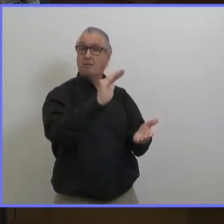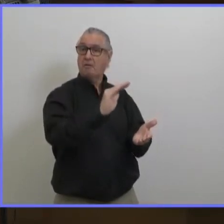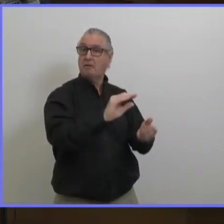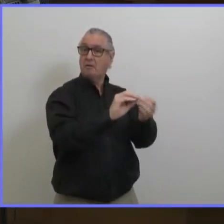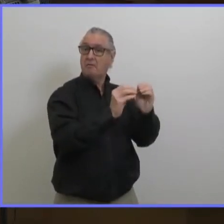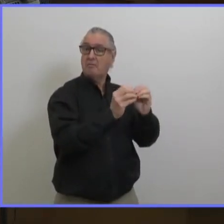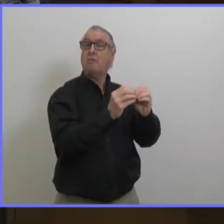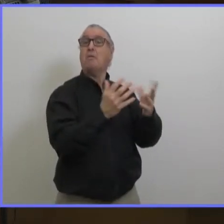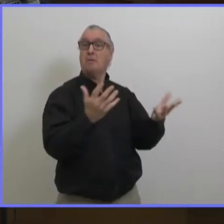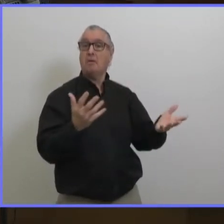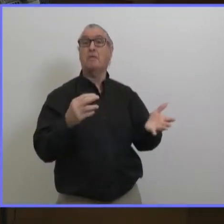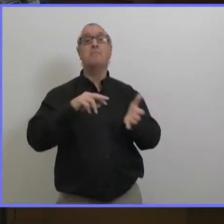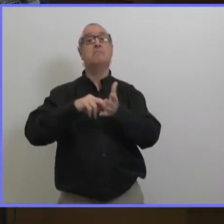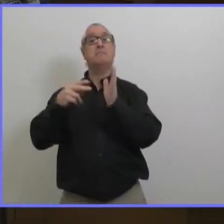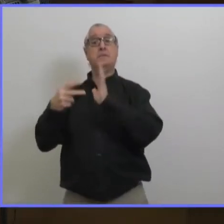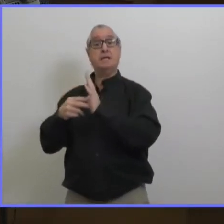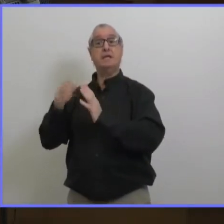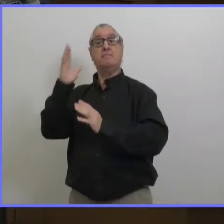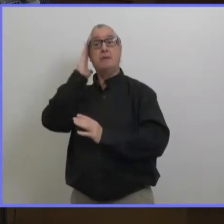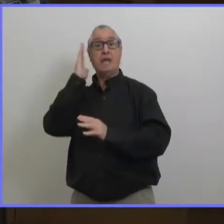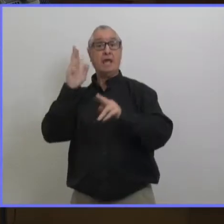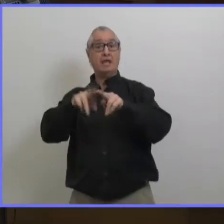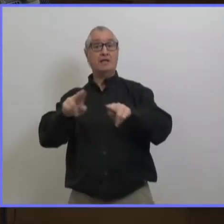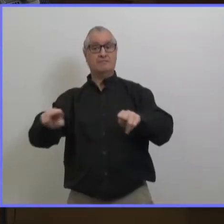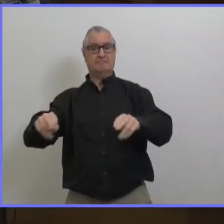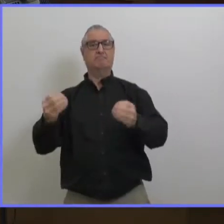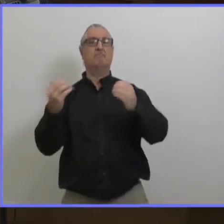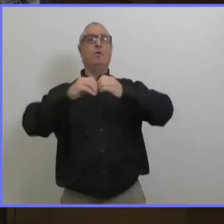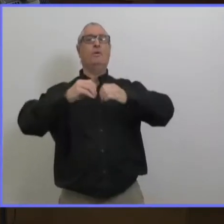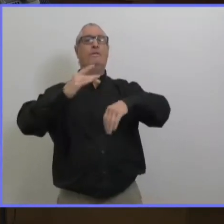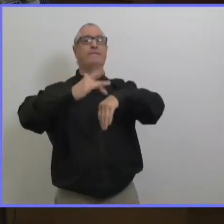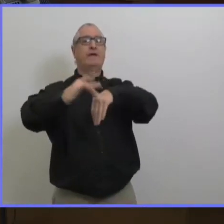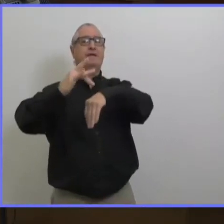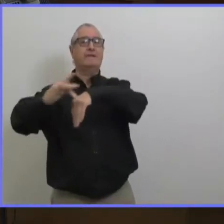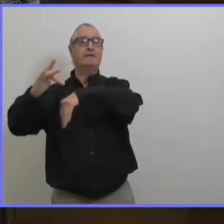réduite dans le système des soins intensifs en raison de la co vide